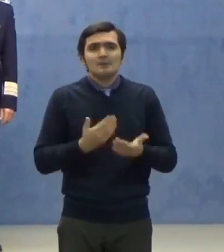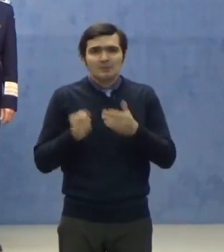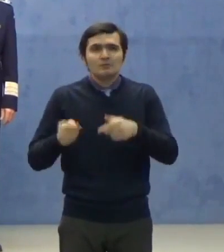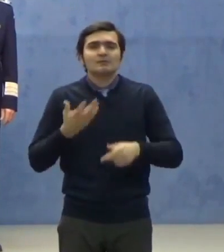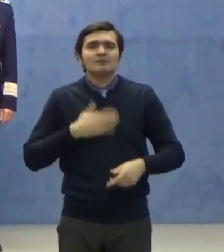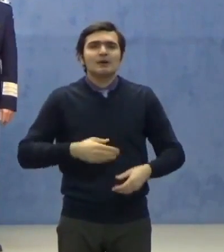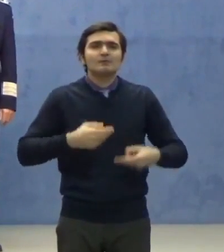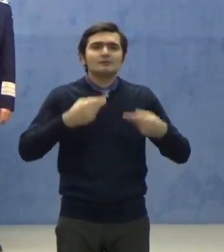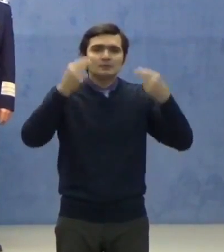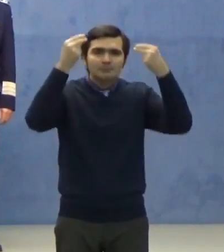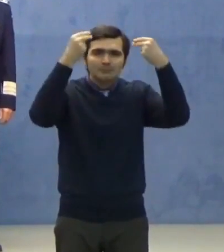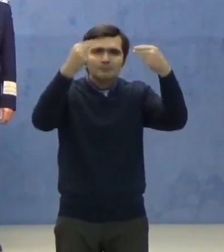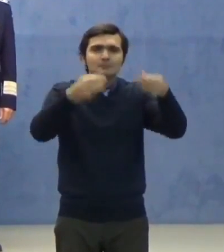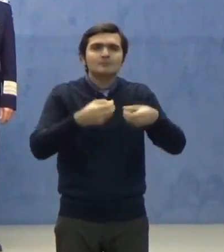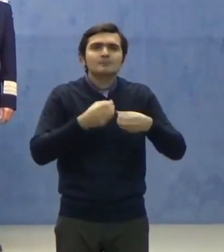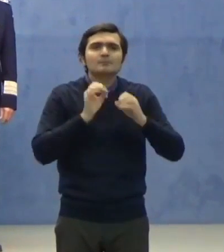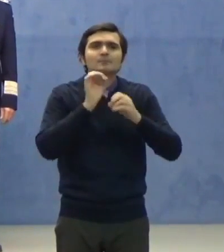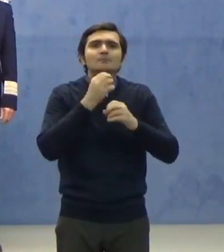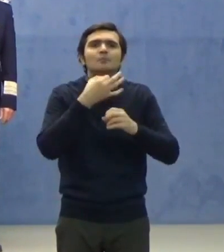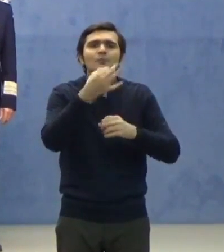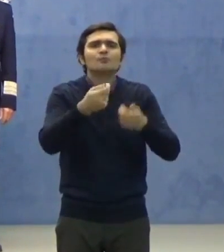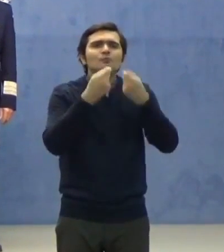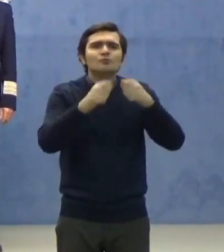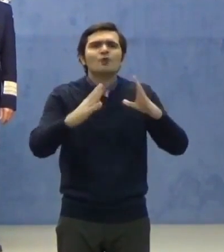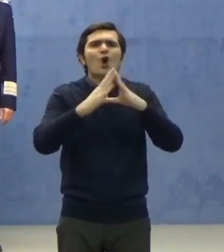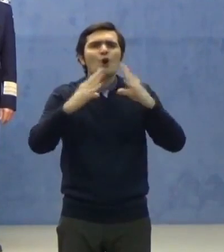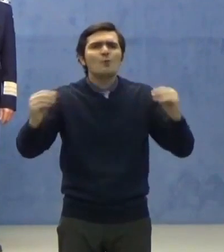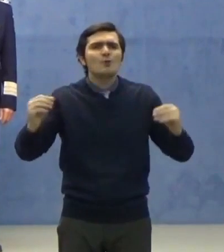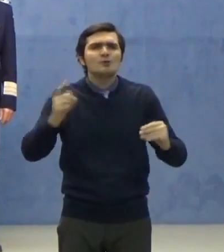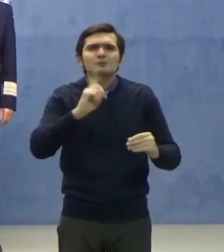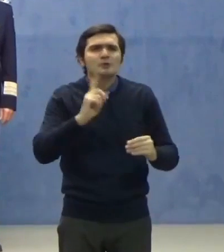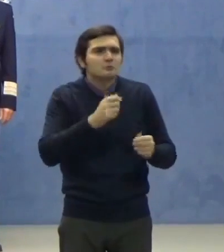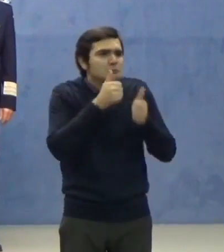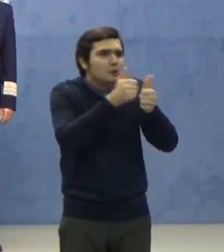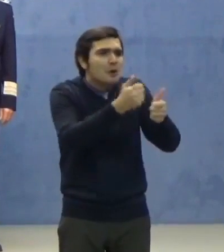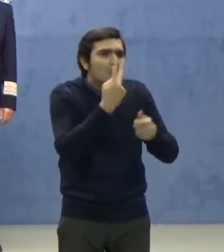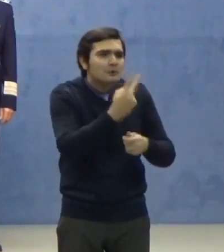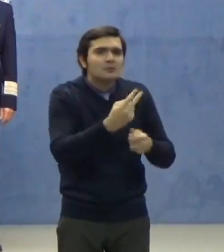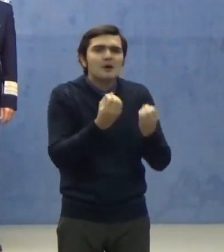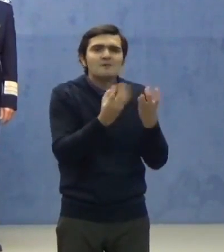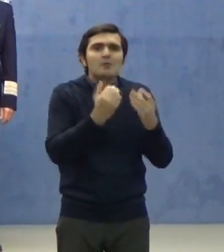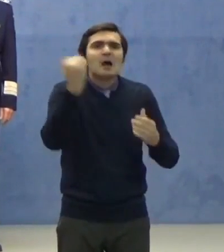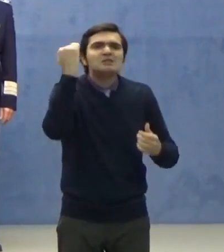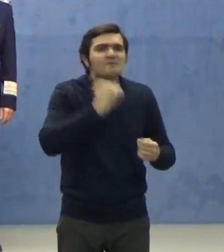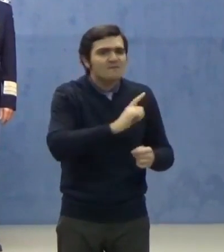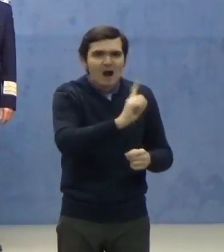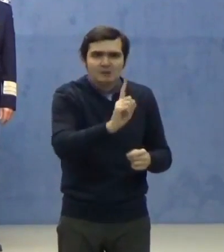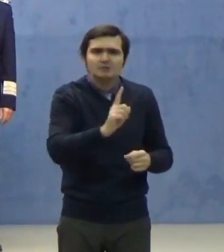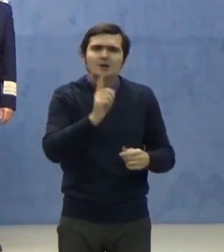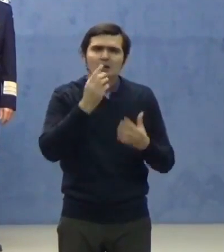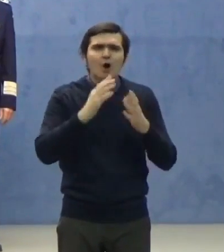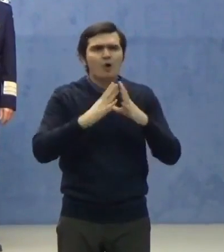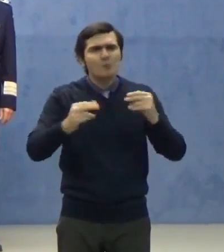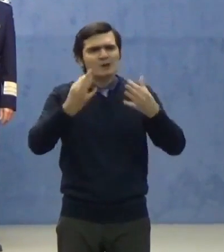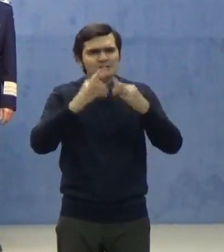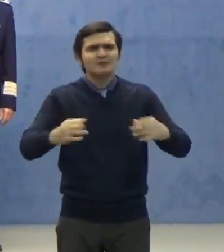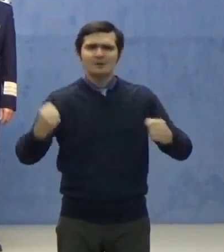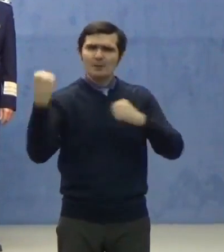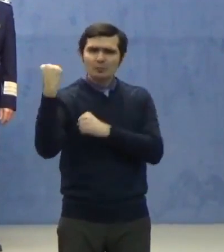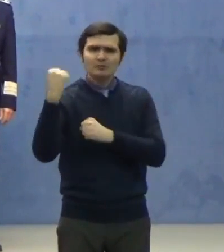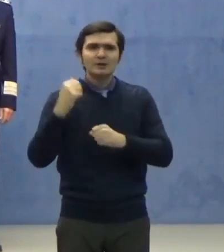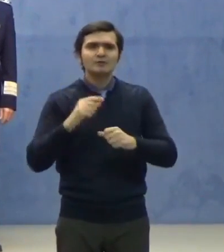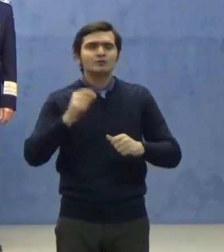vreau să transmit tuturor românilor să nu cadă pradă informațiilor false, să fie puternici și lucizi.